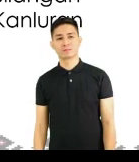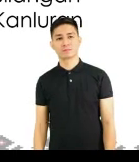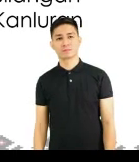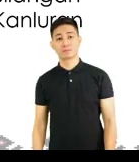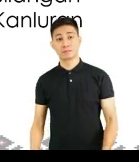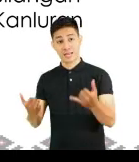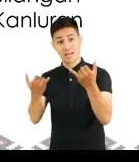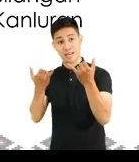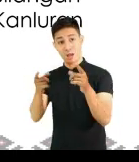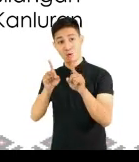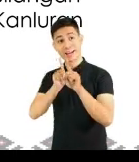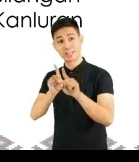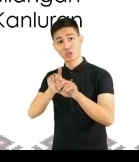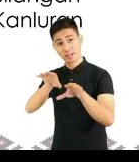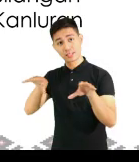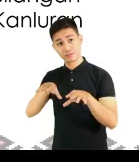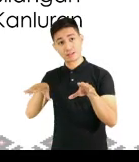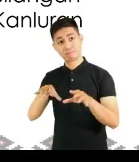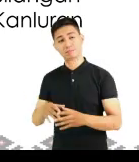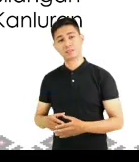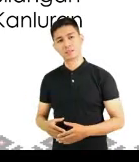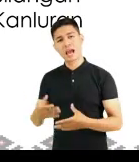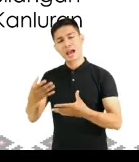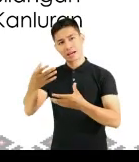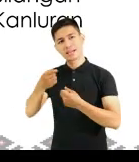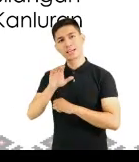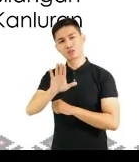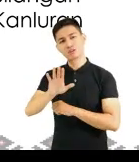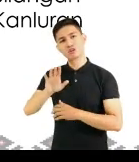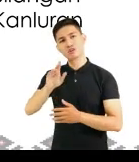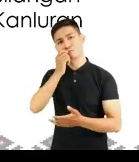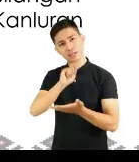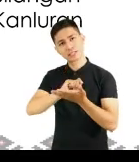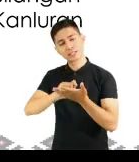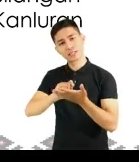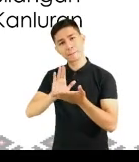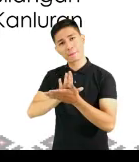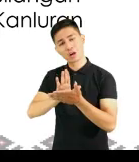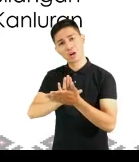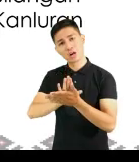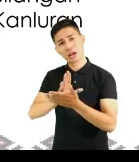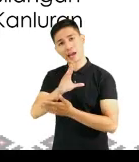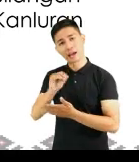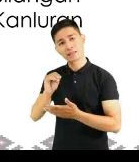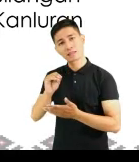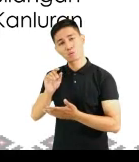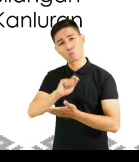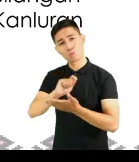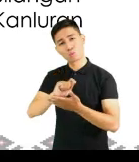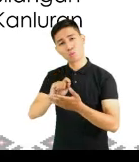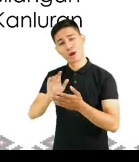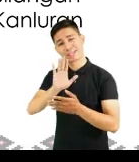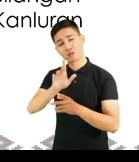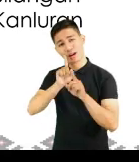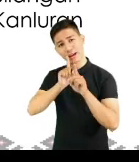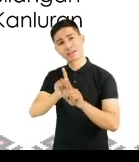Tumako tayo ngayon sa pagsagot ng ating pagsasanay. Nais kong kumuha ka ng iyong lapis at papel at isulat dito